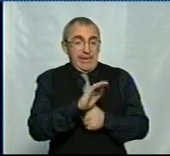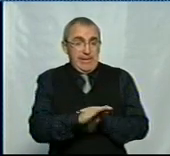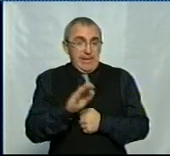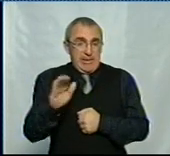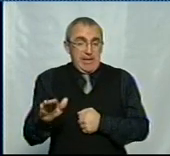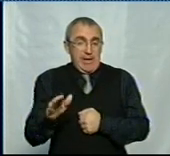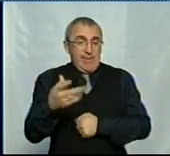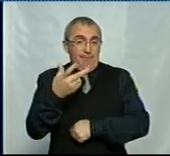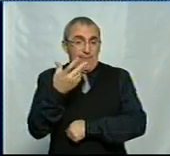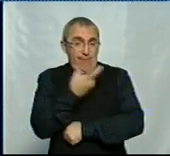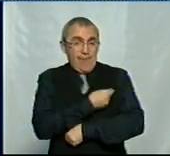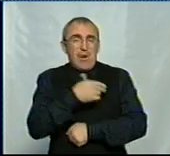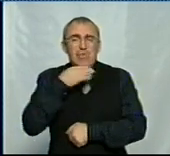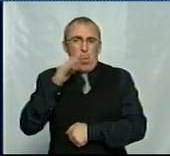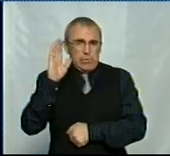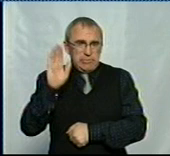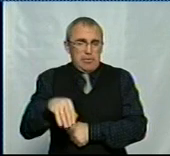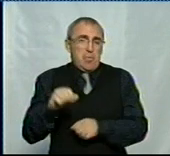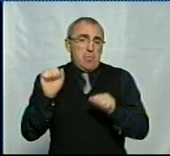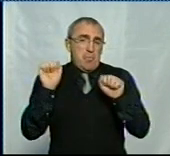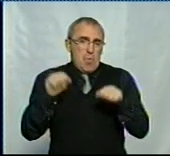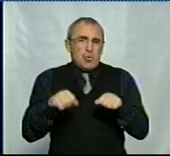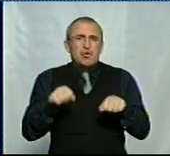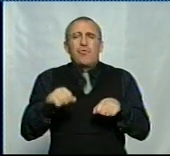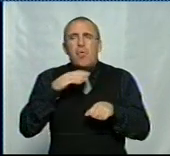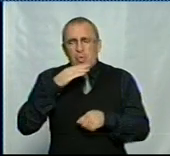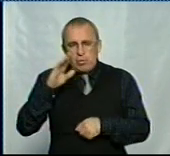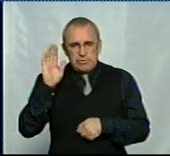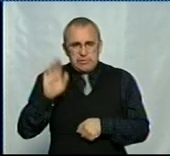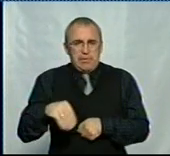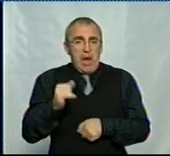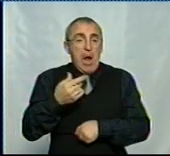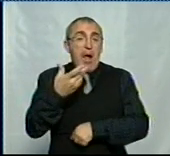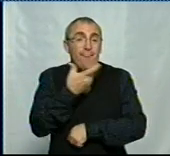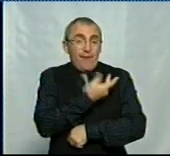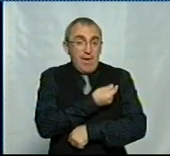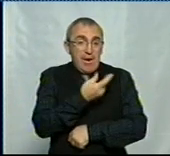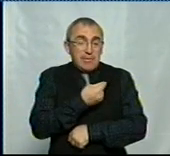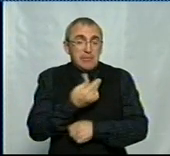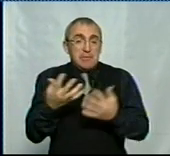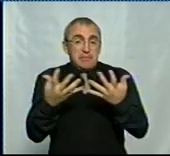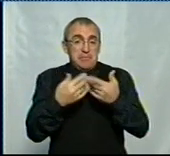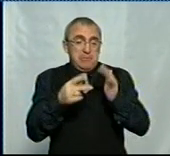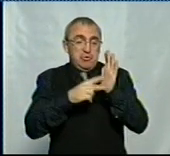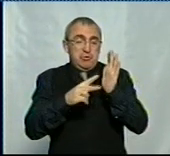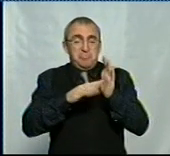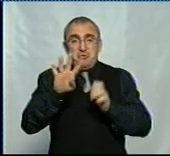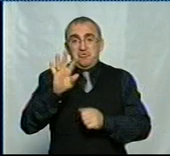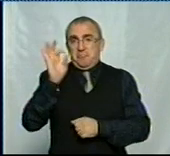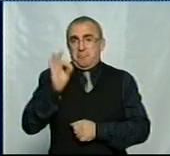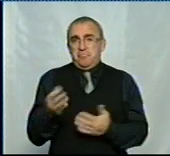вакцини достатньо, можливостей достатньо, а вакцинація складає 74%.